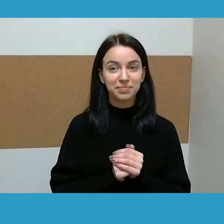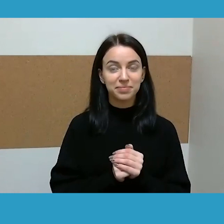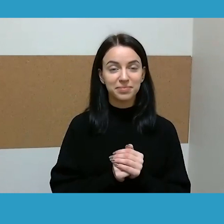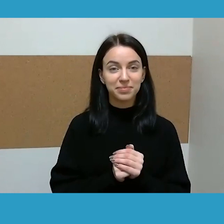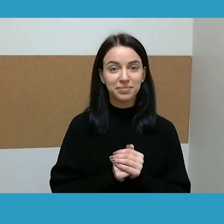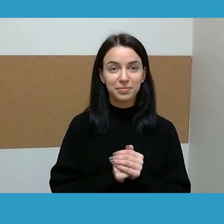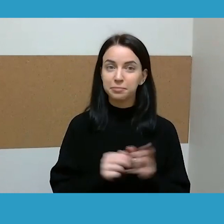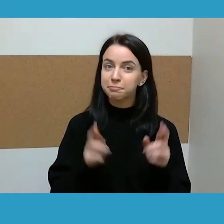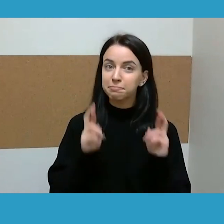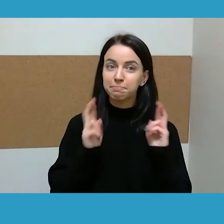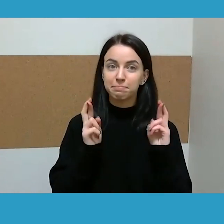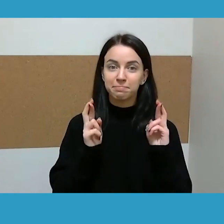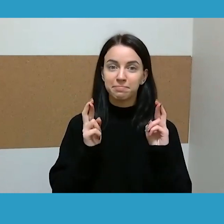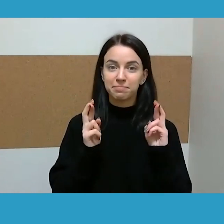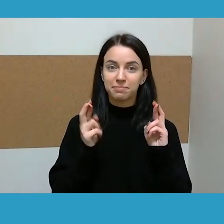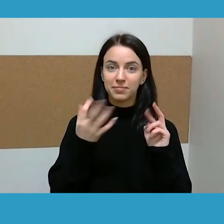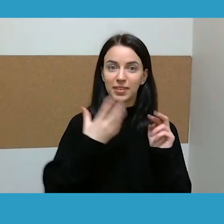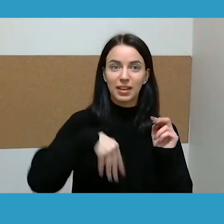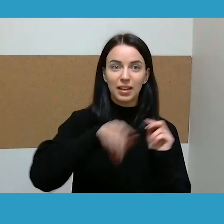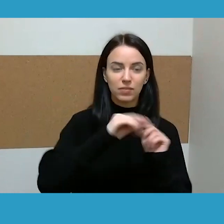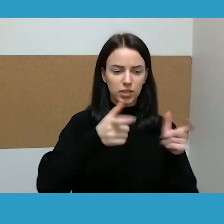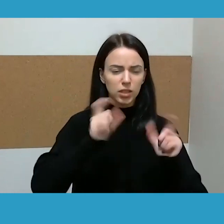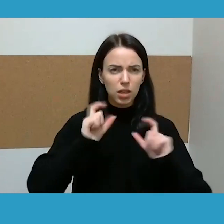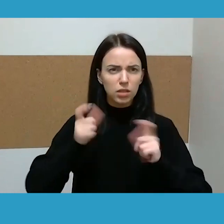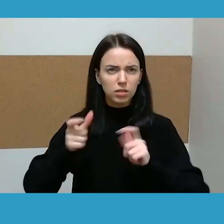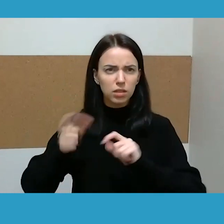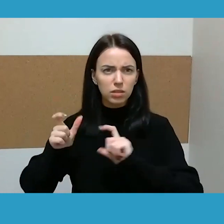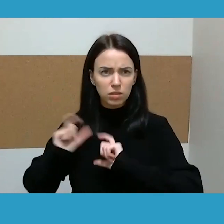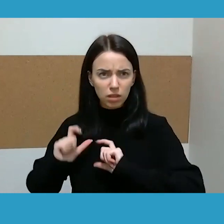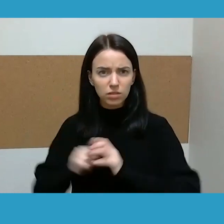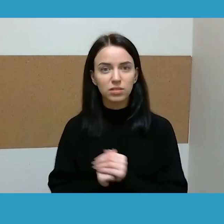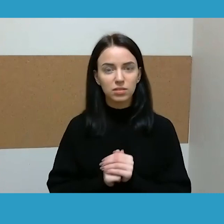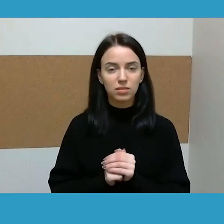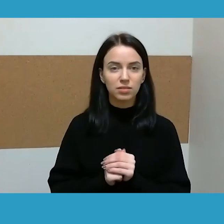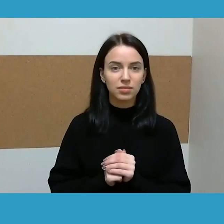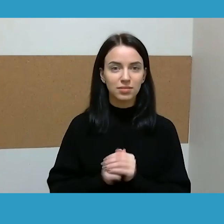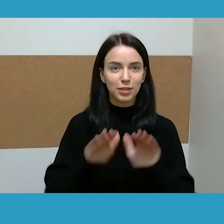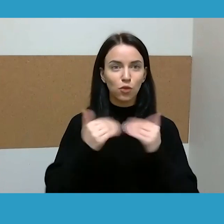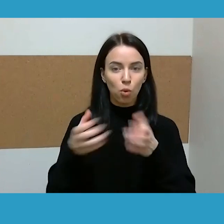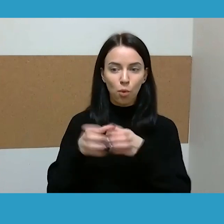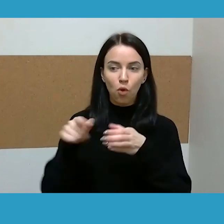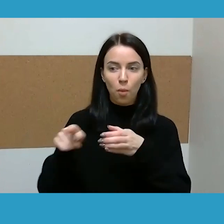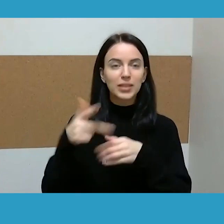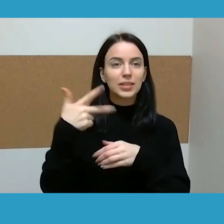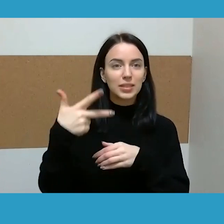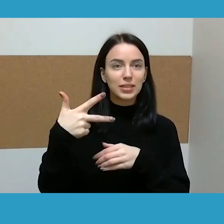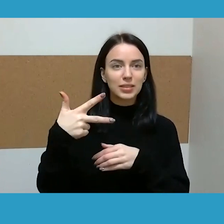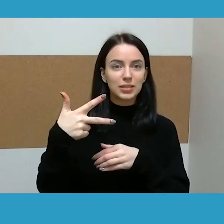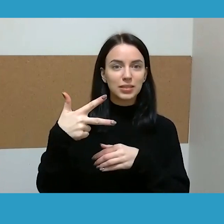Tikiu, kad dabar tiesiog plūsta tie atsakymai ir forumo komanda toj pat atrinks tris